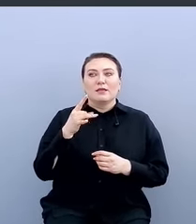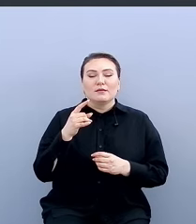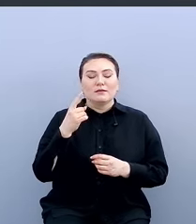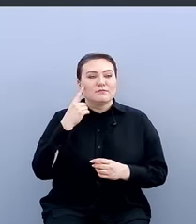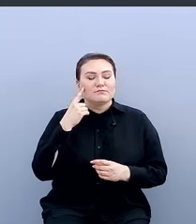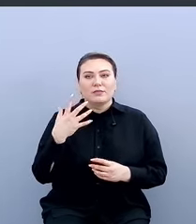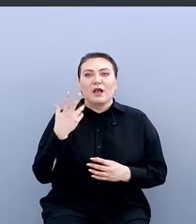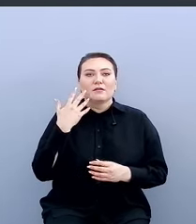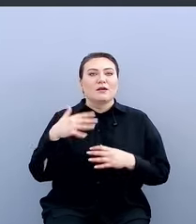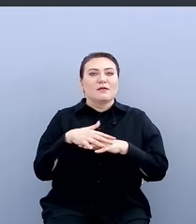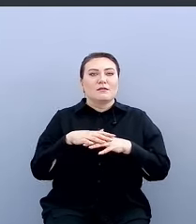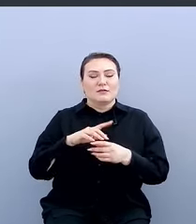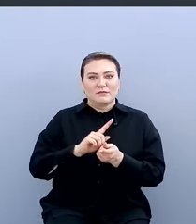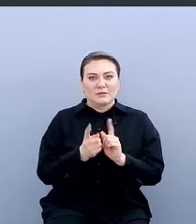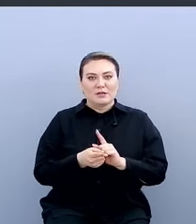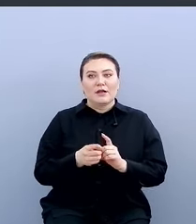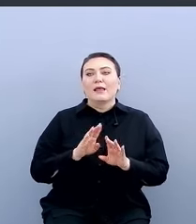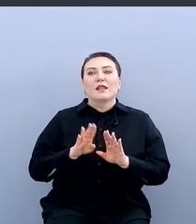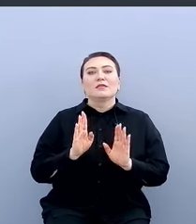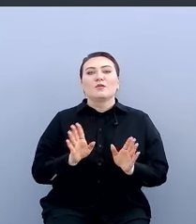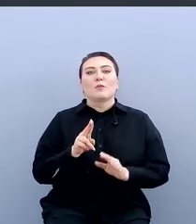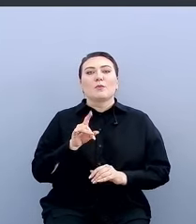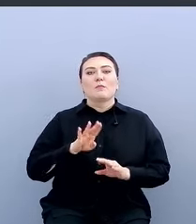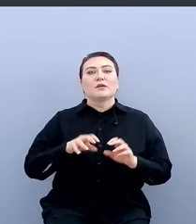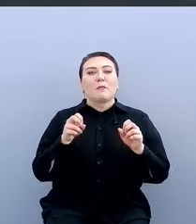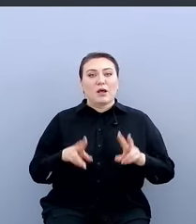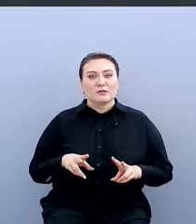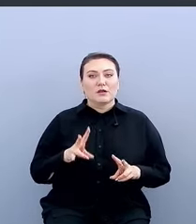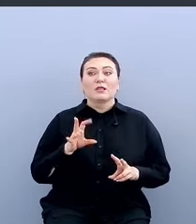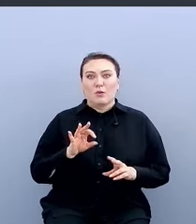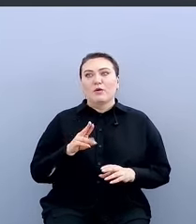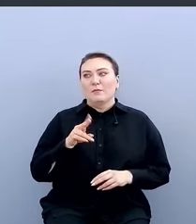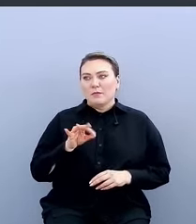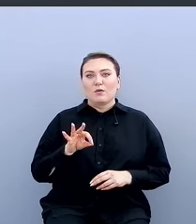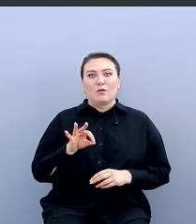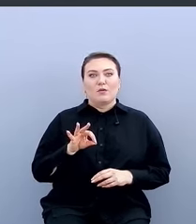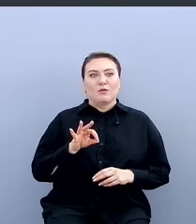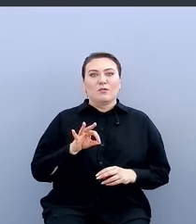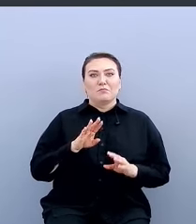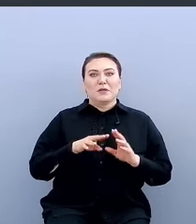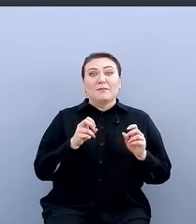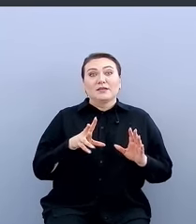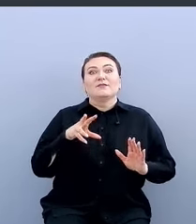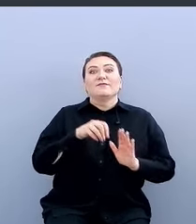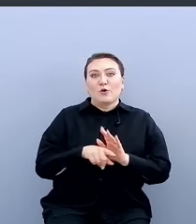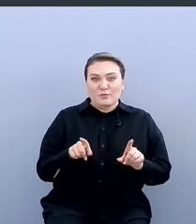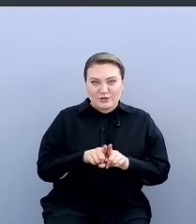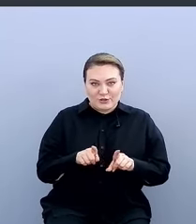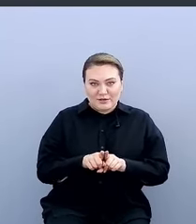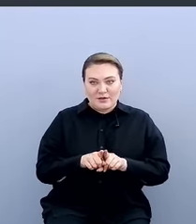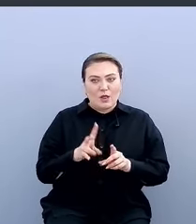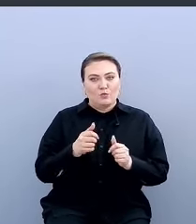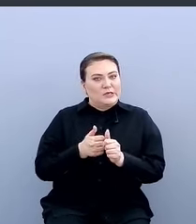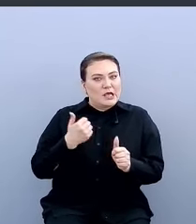про безопасность, но и про безопасность в том числе, потому что ты, конечно, должен не отставать от других.